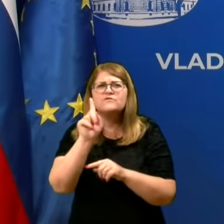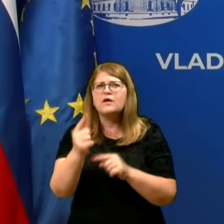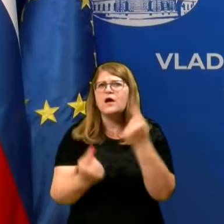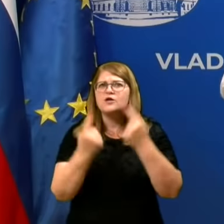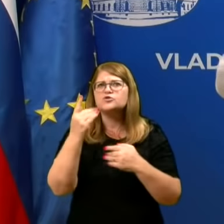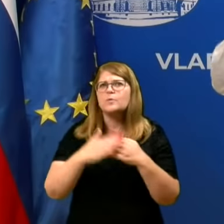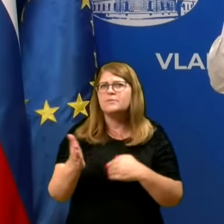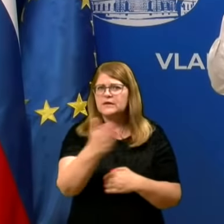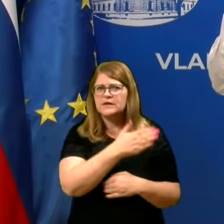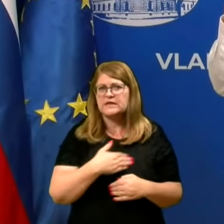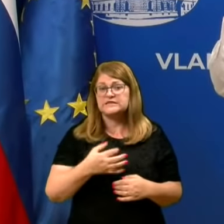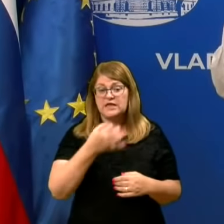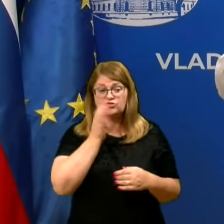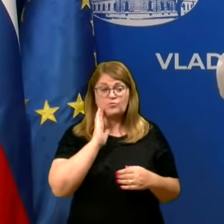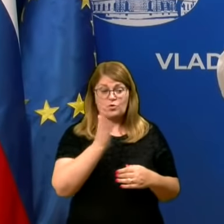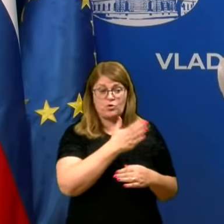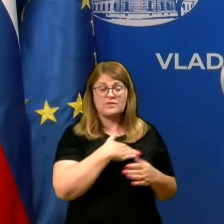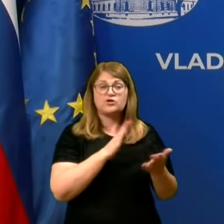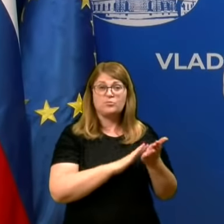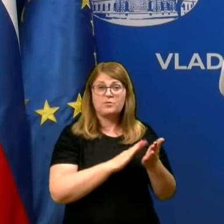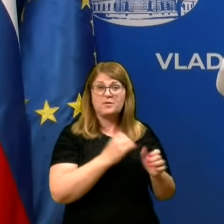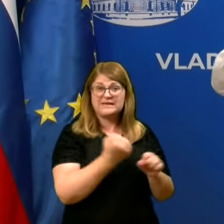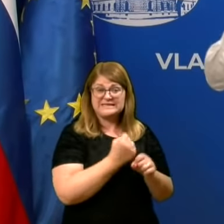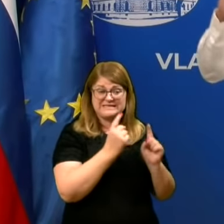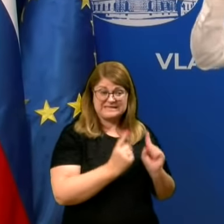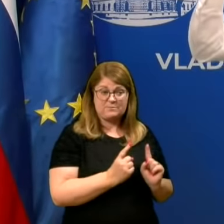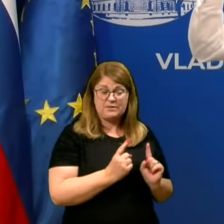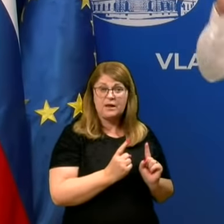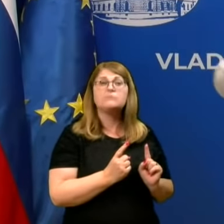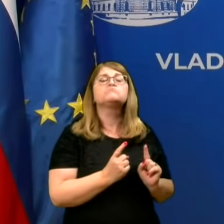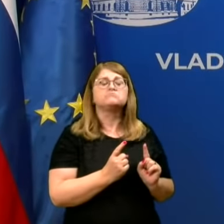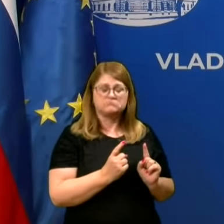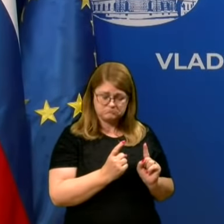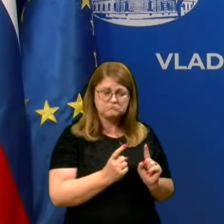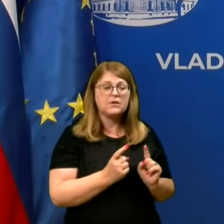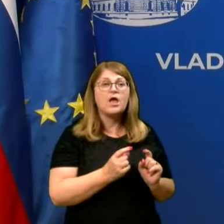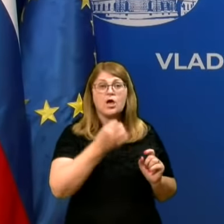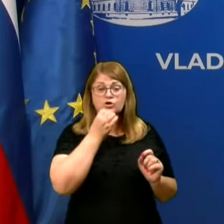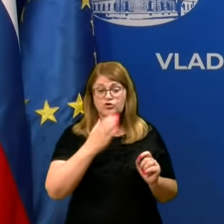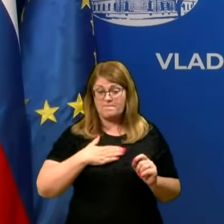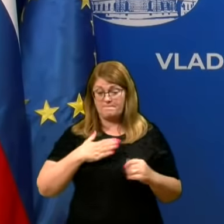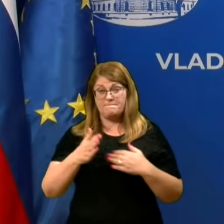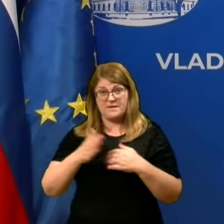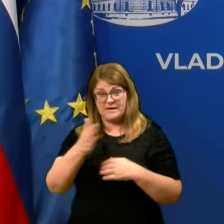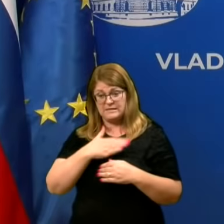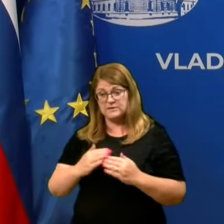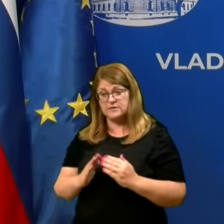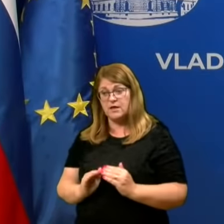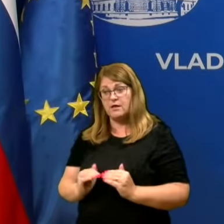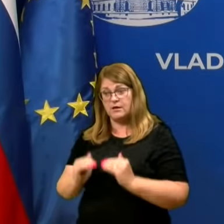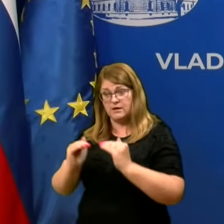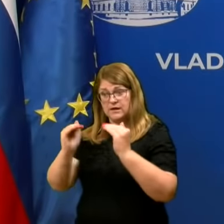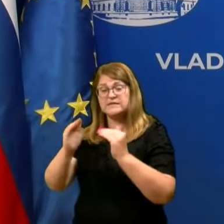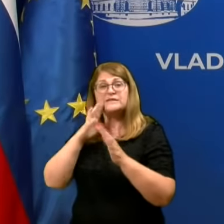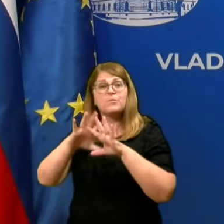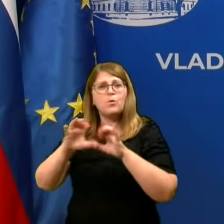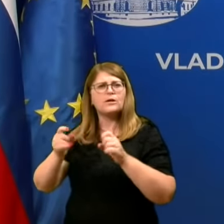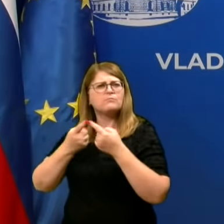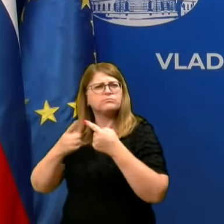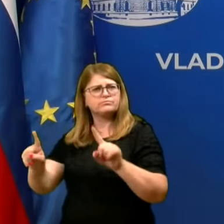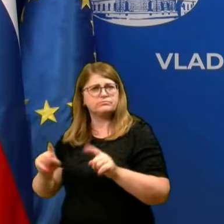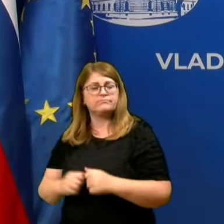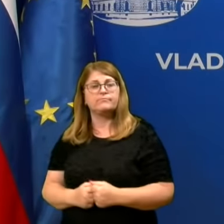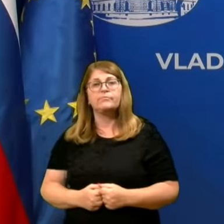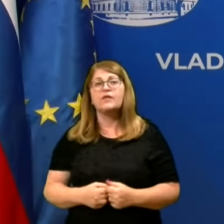nas. Če bojo naši primiri stabilni, je eno. Če bojo naši primiri še vedno rasli, bodo pa ukrepi drugačni. Če bomo videli,